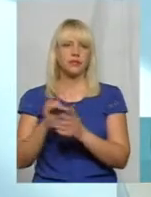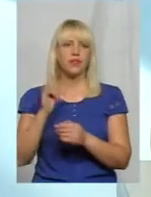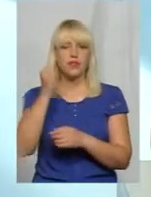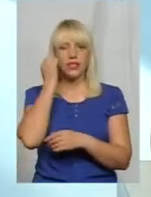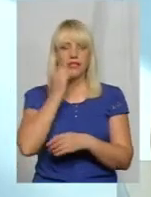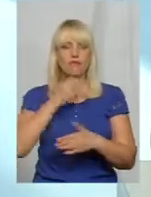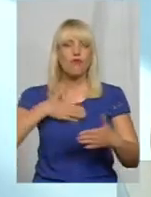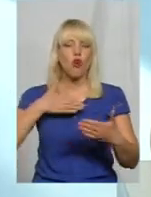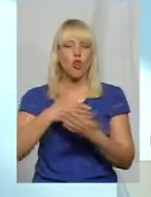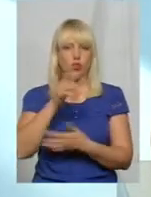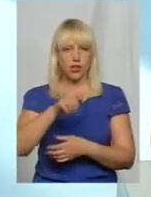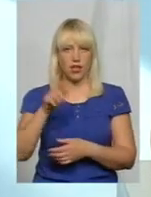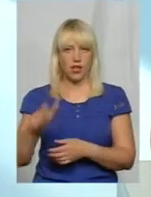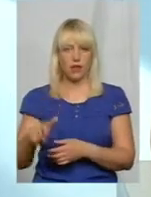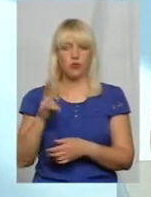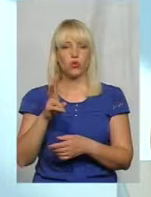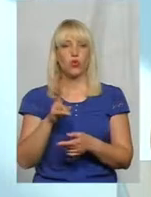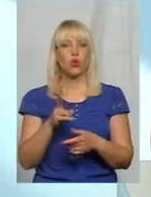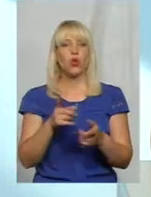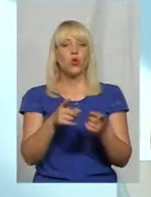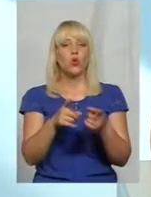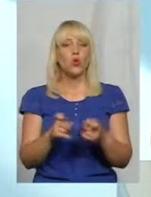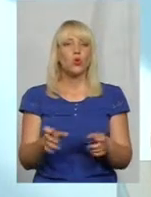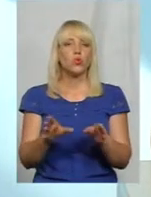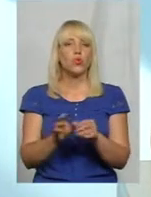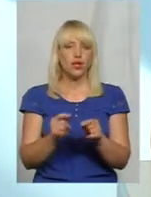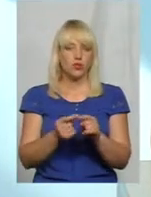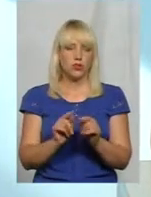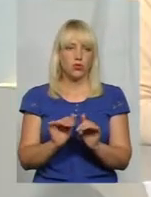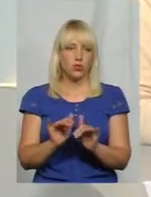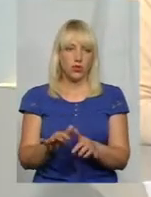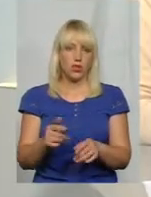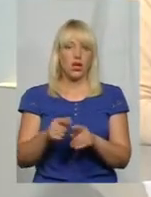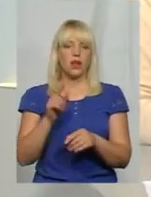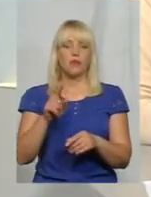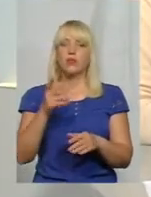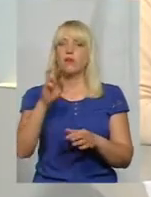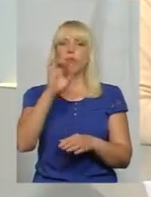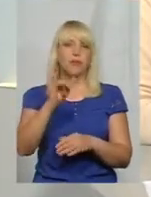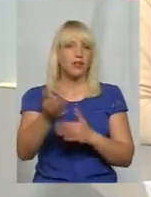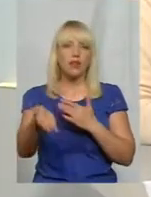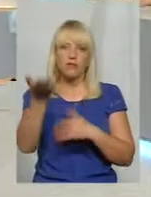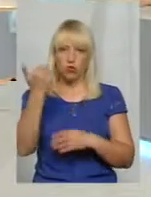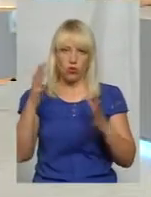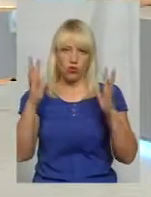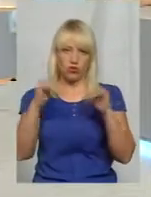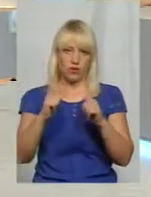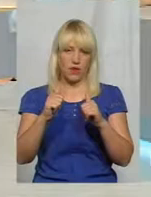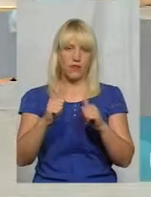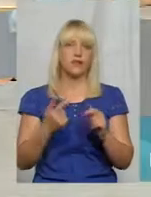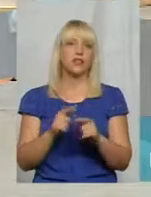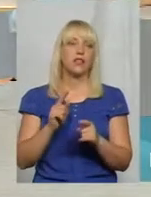волонтерам, котрі долучаються до цього, тому що він би вже давно розвалився. Розумієте, наша